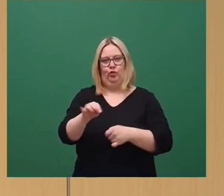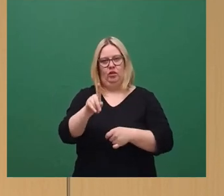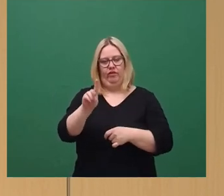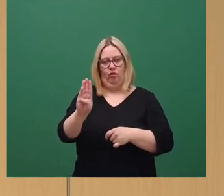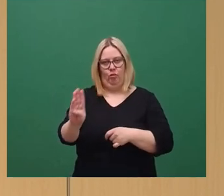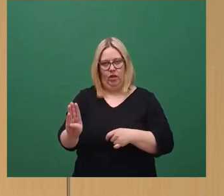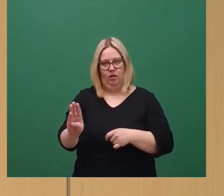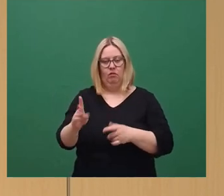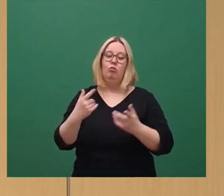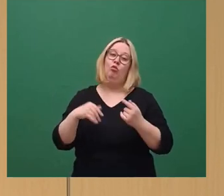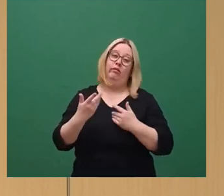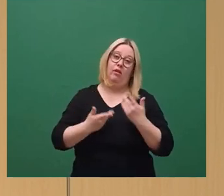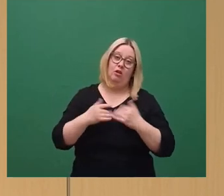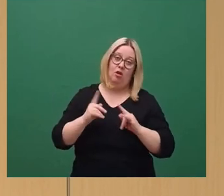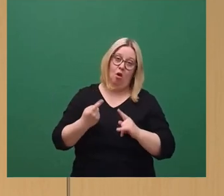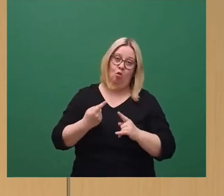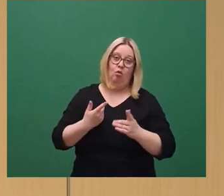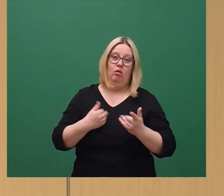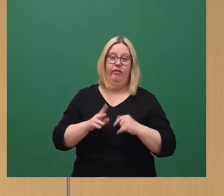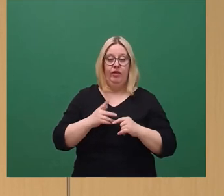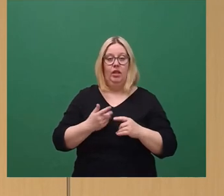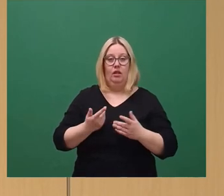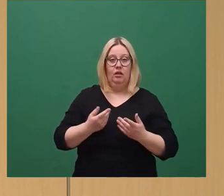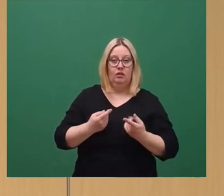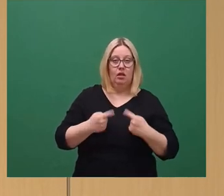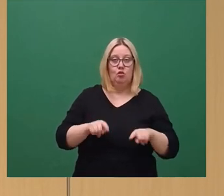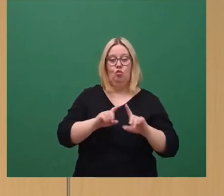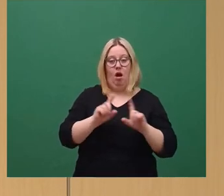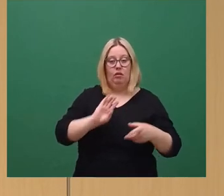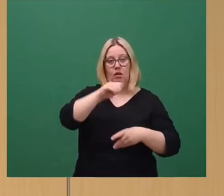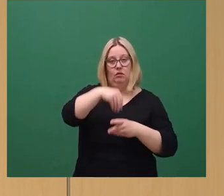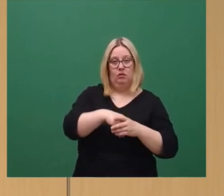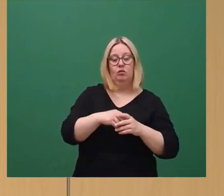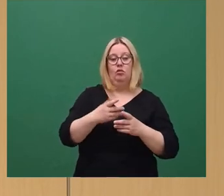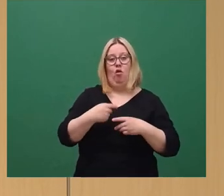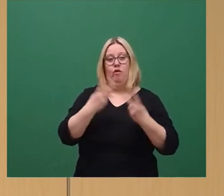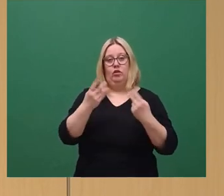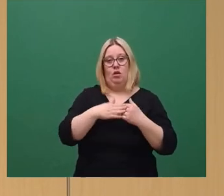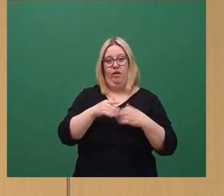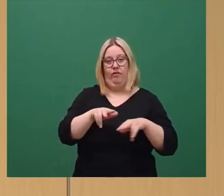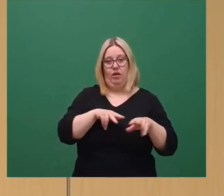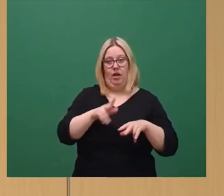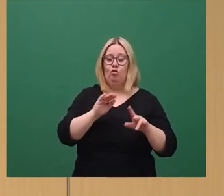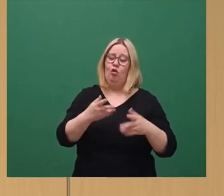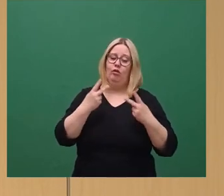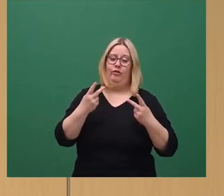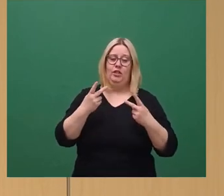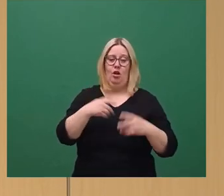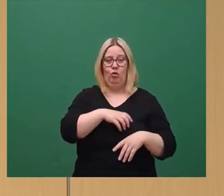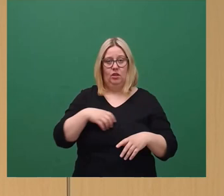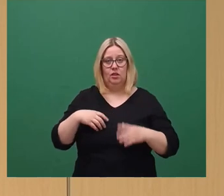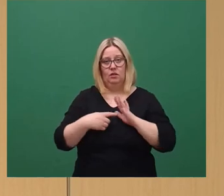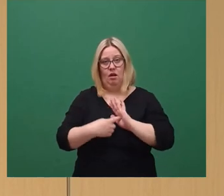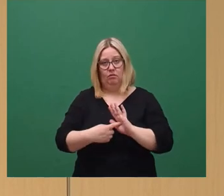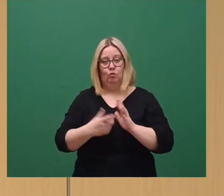wenn nötig auch außerhalb der Finanzierung in den TWD und damit möchte ich auf die Liebe der Dresdnerinnen und Dresdner zu ihren